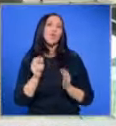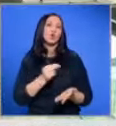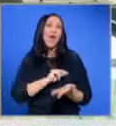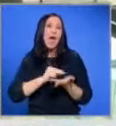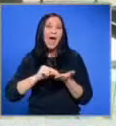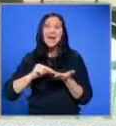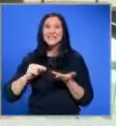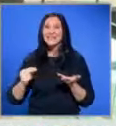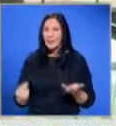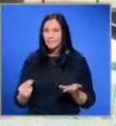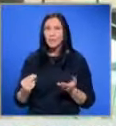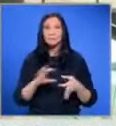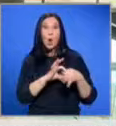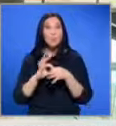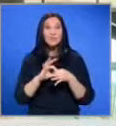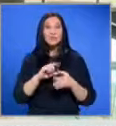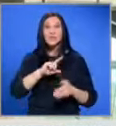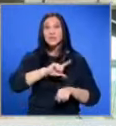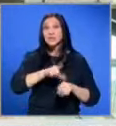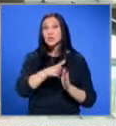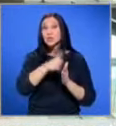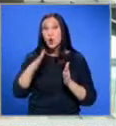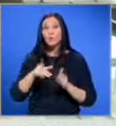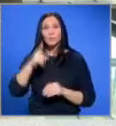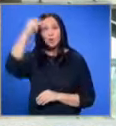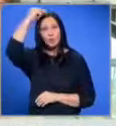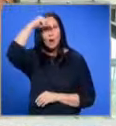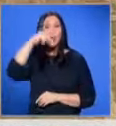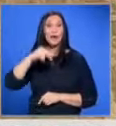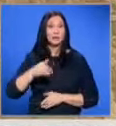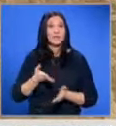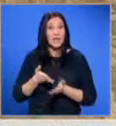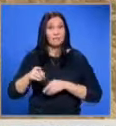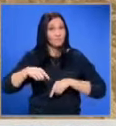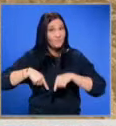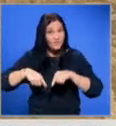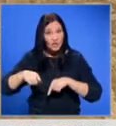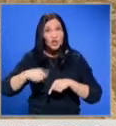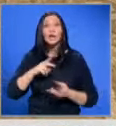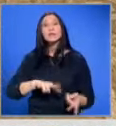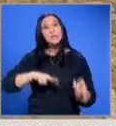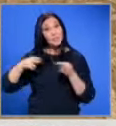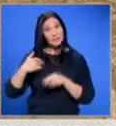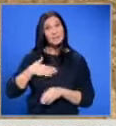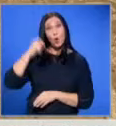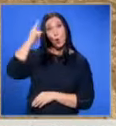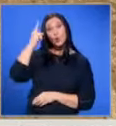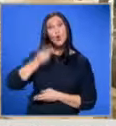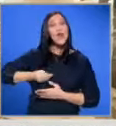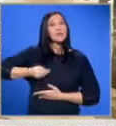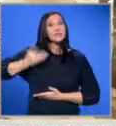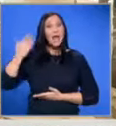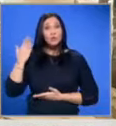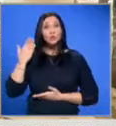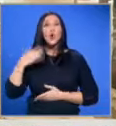рецепта, обвързана с срокове, по която България да се движи, за да премести свои културни ценности